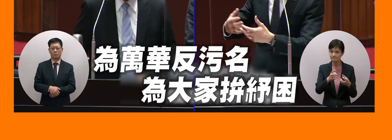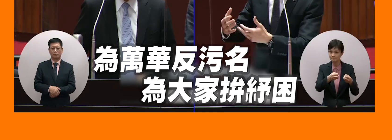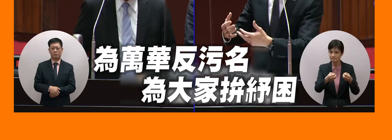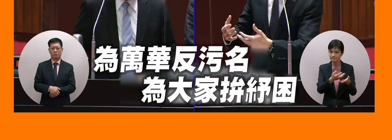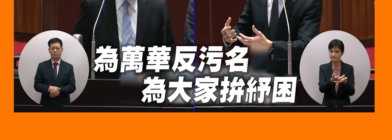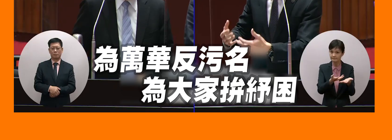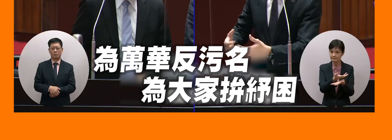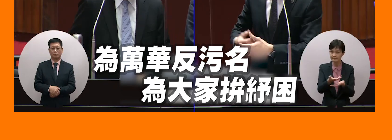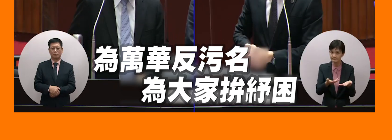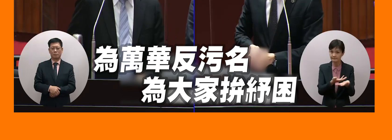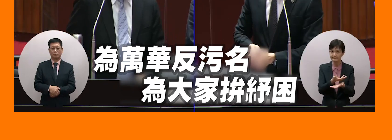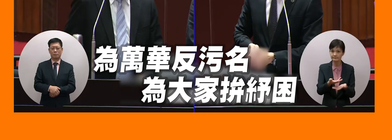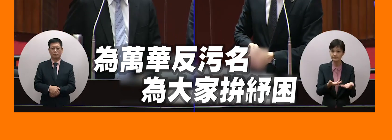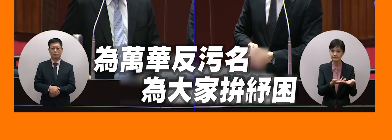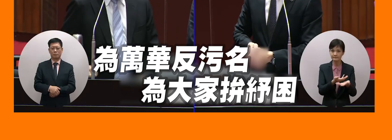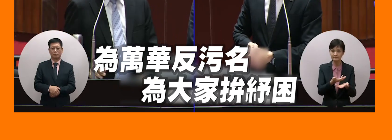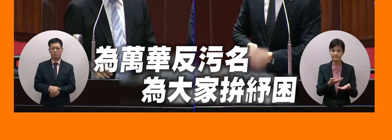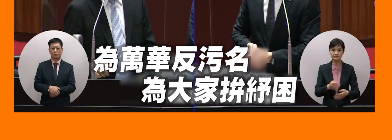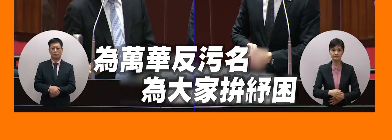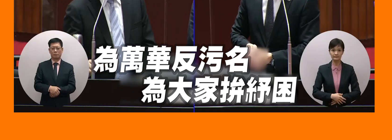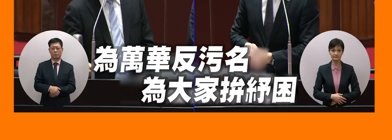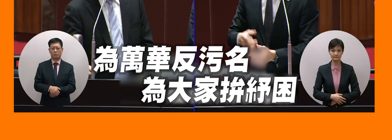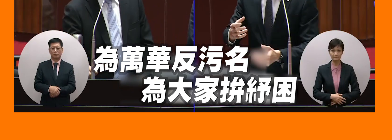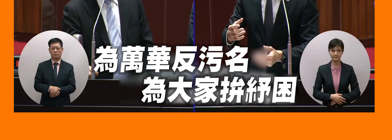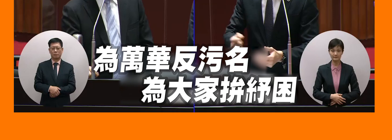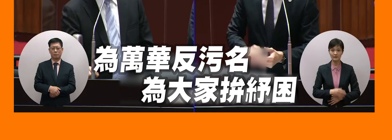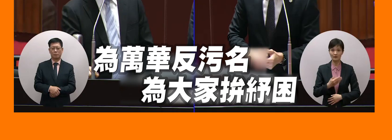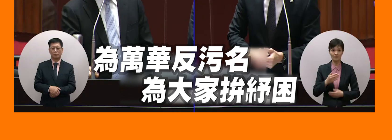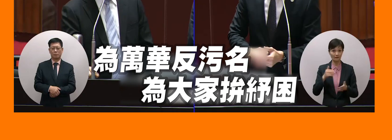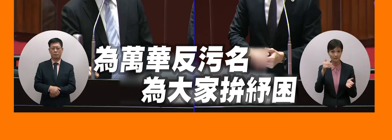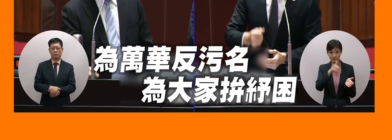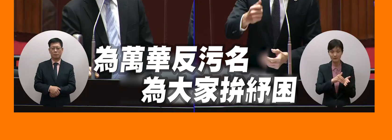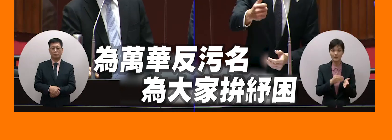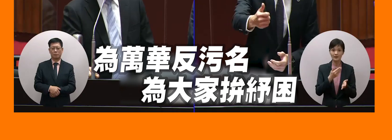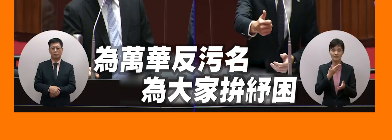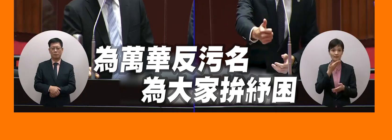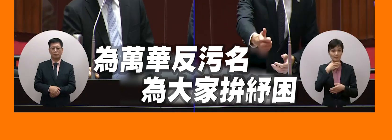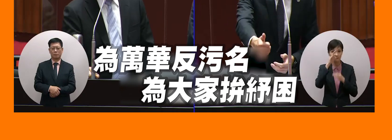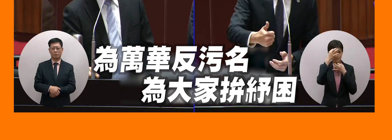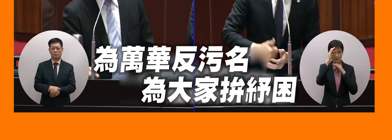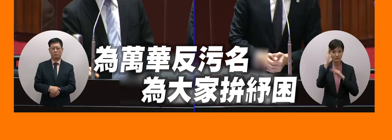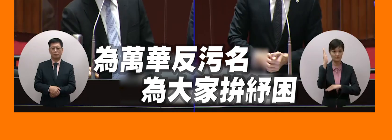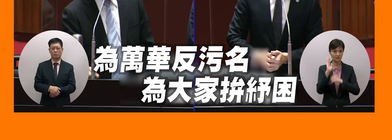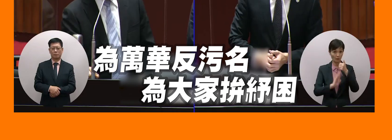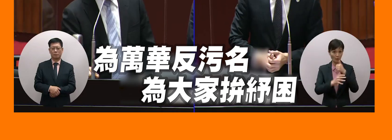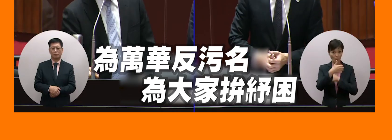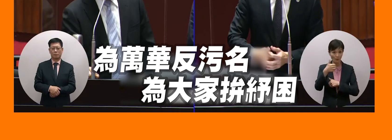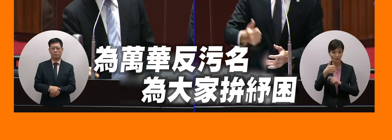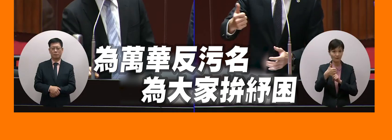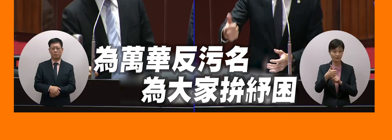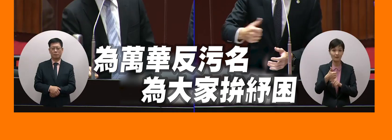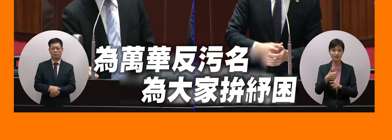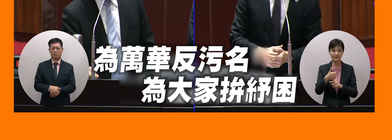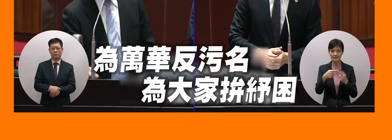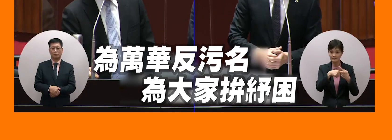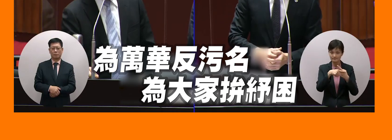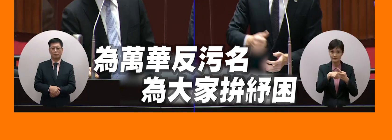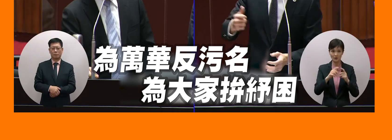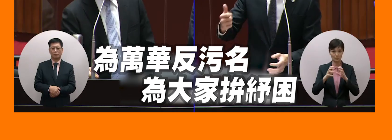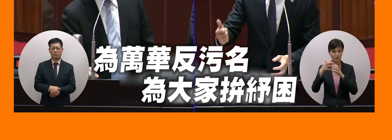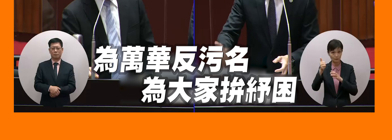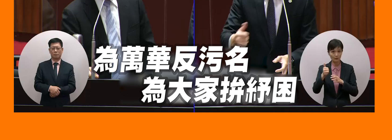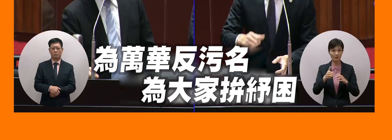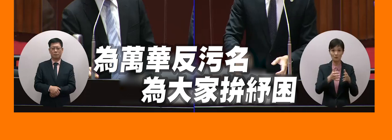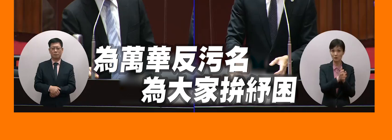那來跟這個鄧鋒政委研究我看到議長也很支持總統也很